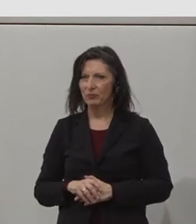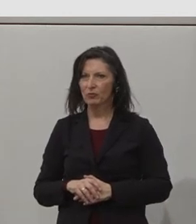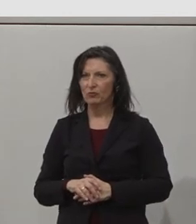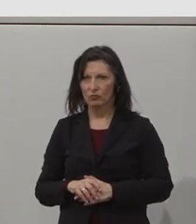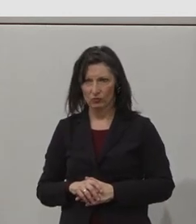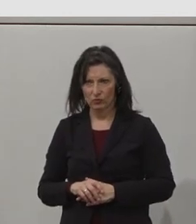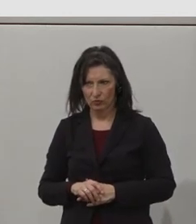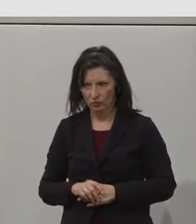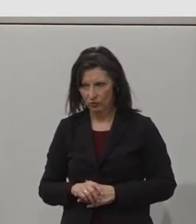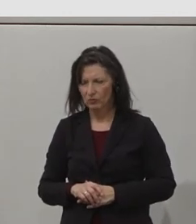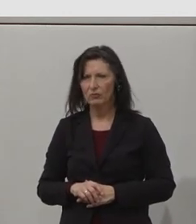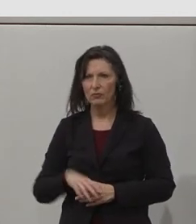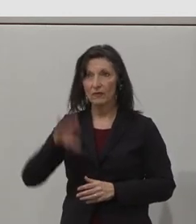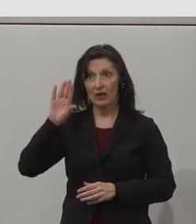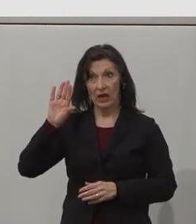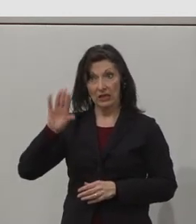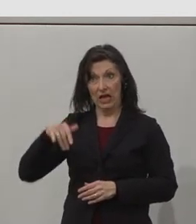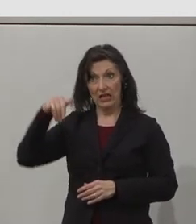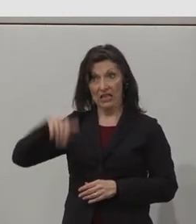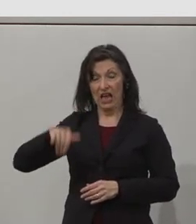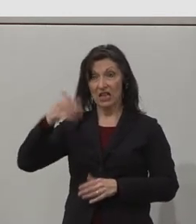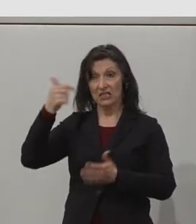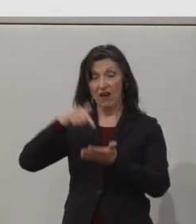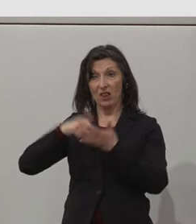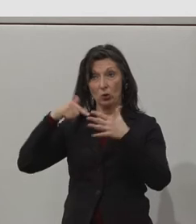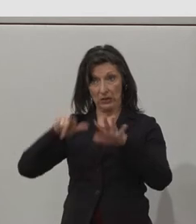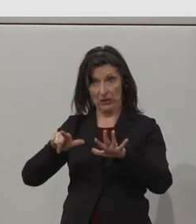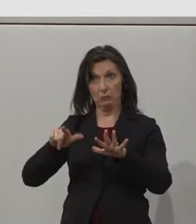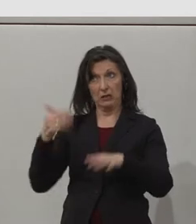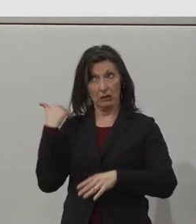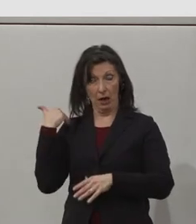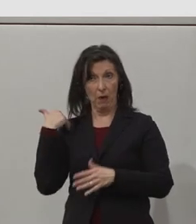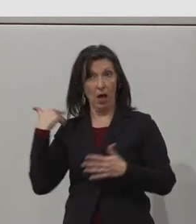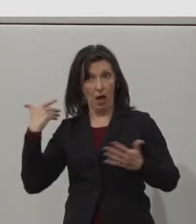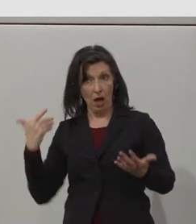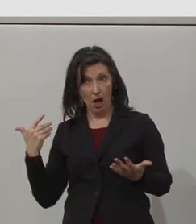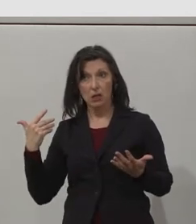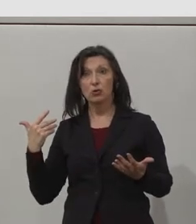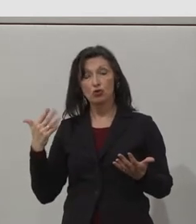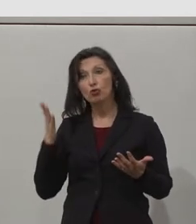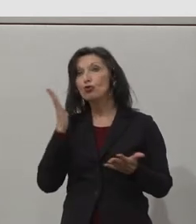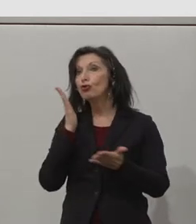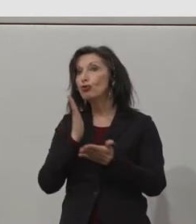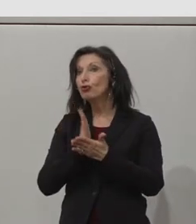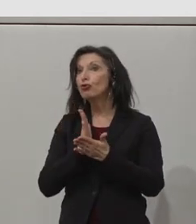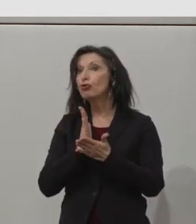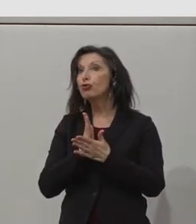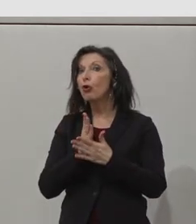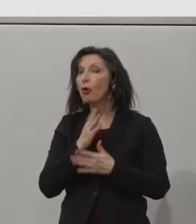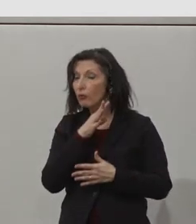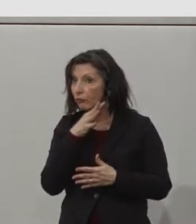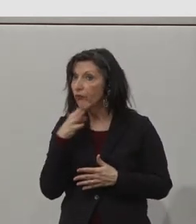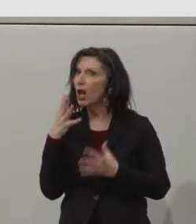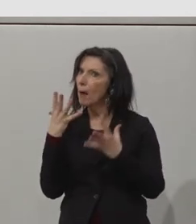in January 2017. So I just have some pictures here to give you a sense of the real